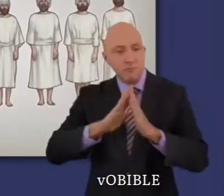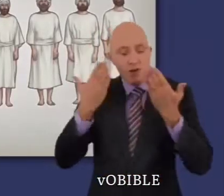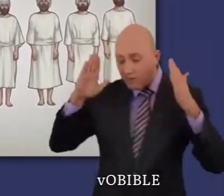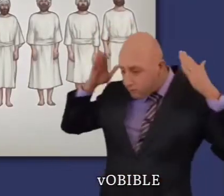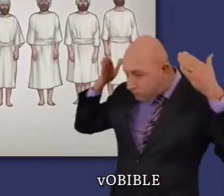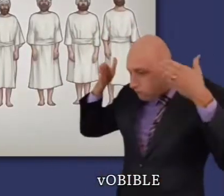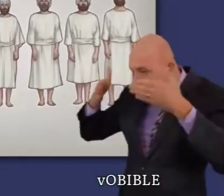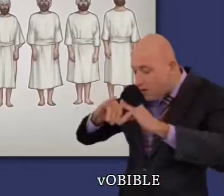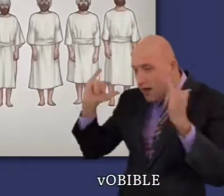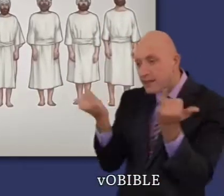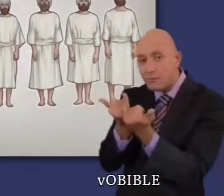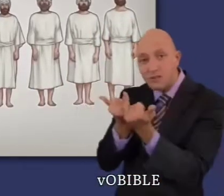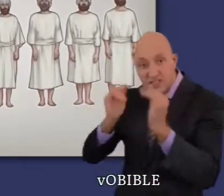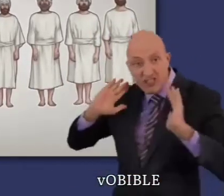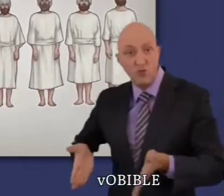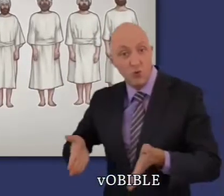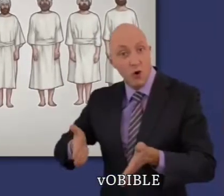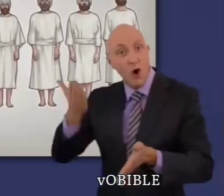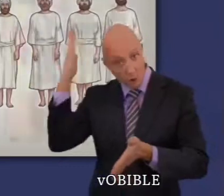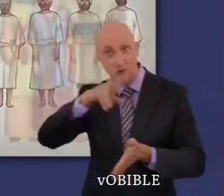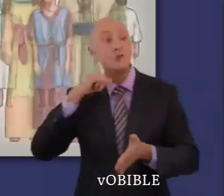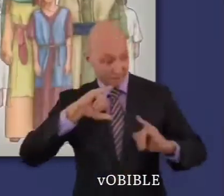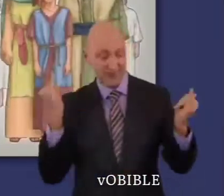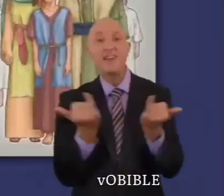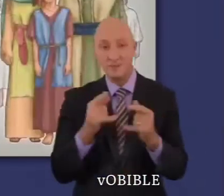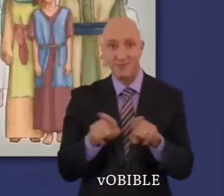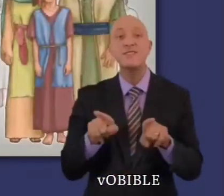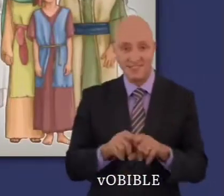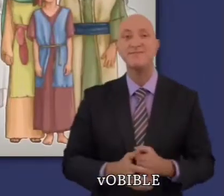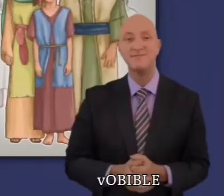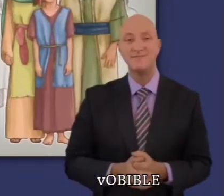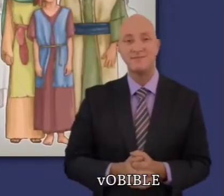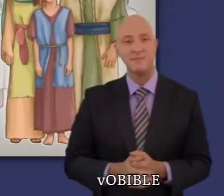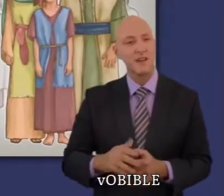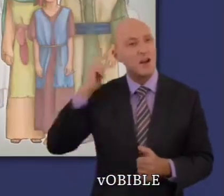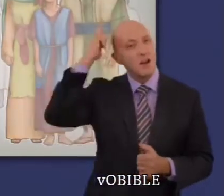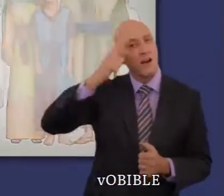Toutefois, ce livre ne s'adressait pas seulement aux Lévites, mais à toute la nation d'Israël.